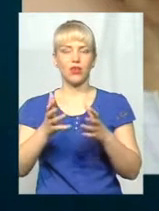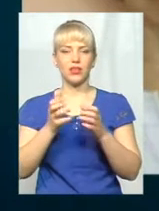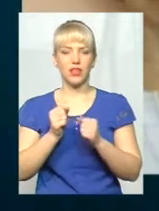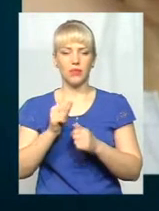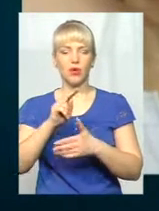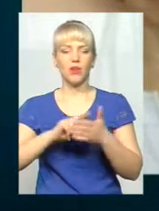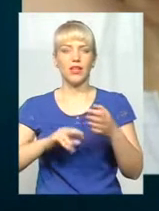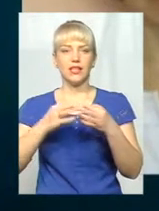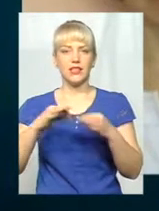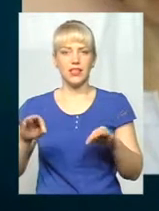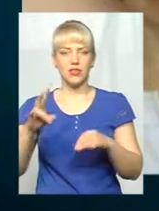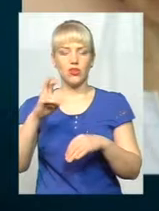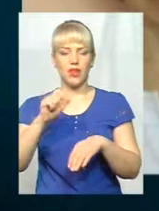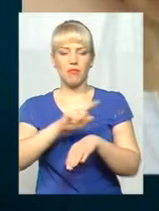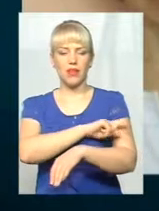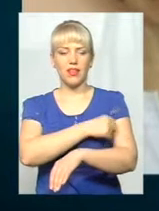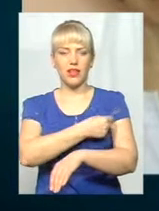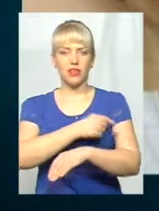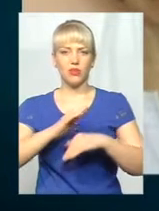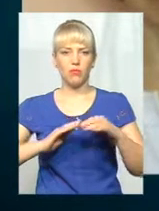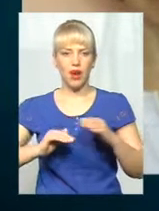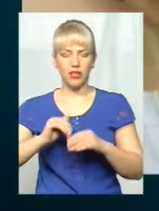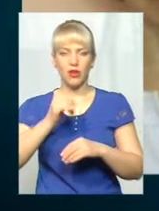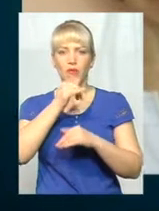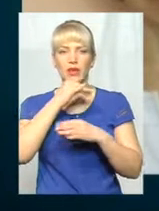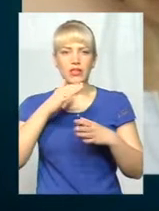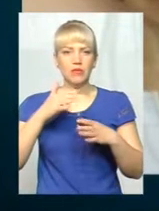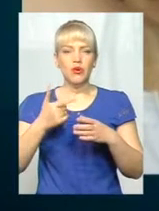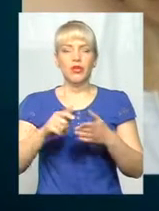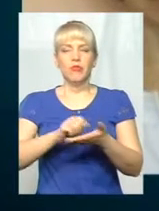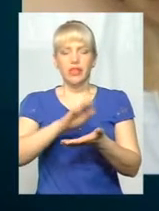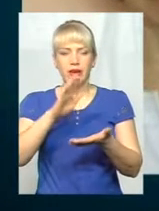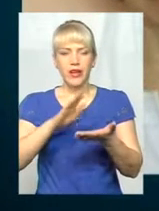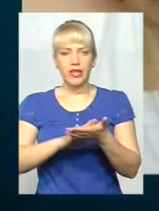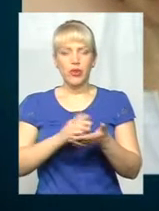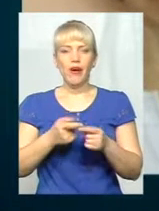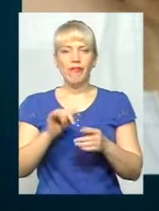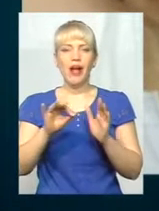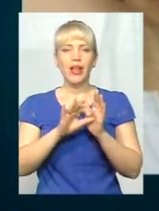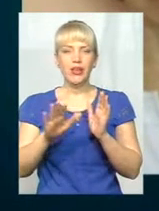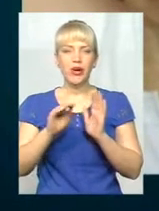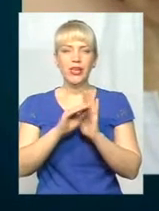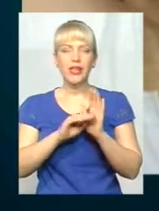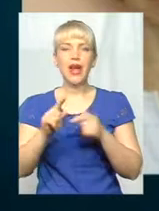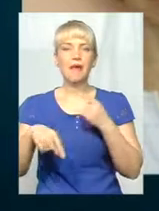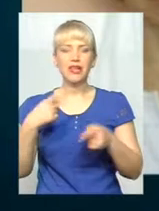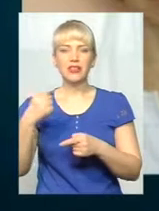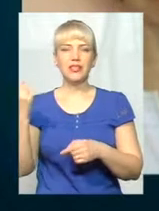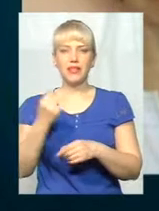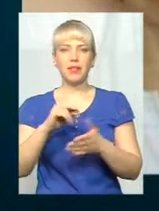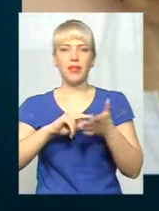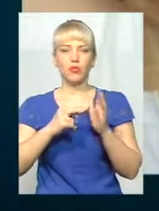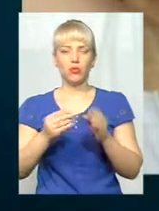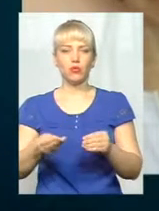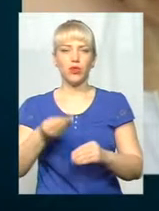зможемо зареєструватися в електронній системі здоров'я. Ми плануємо на наступному тижні подати документи в Київ